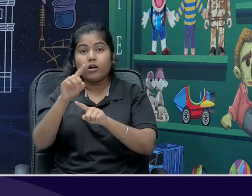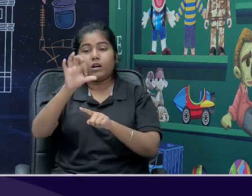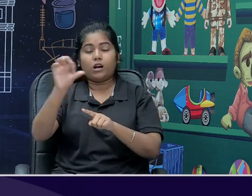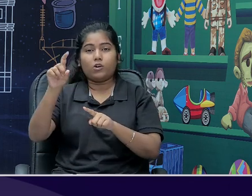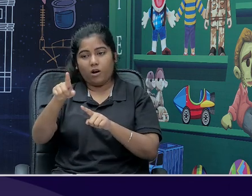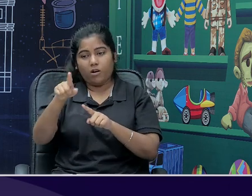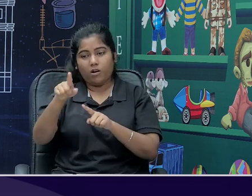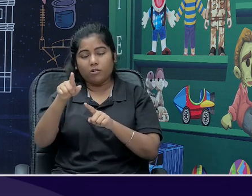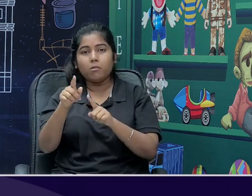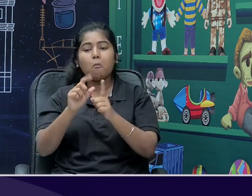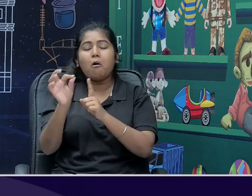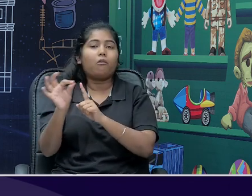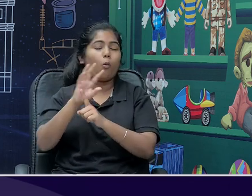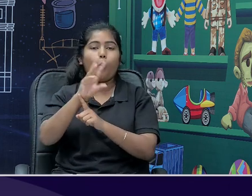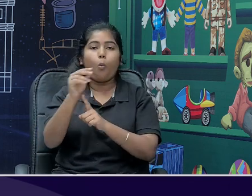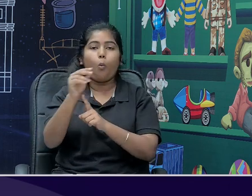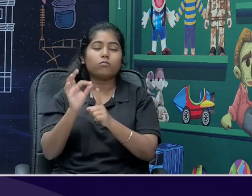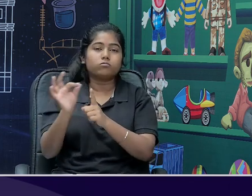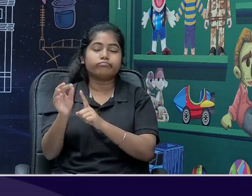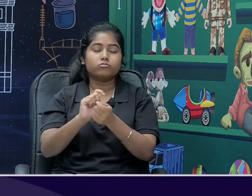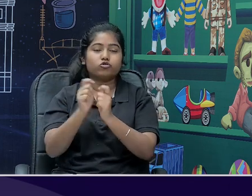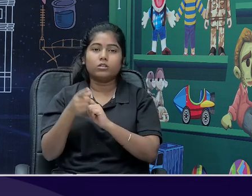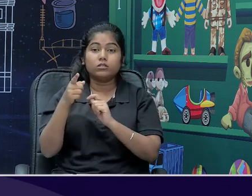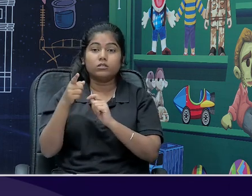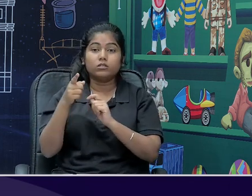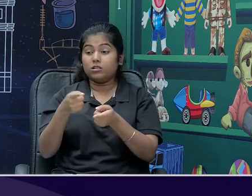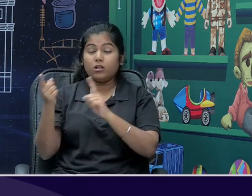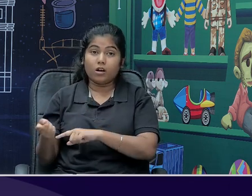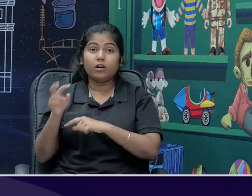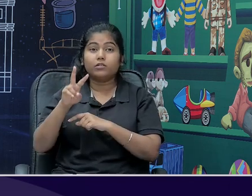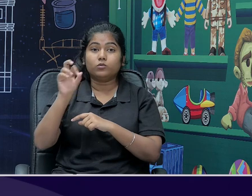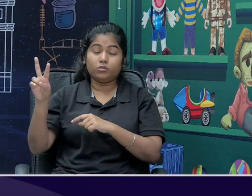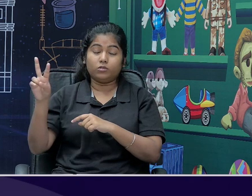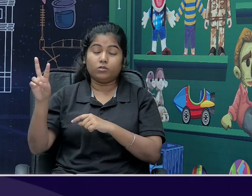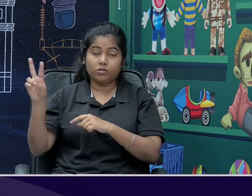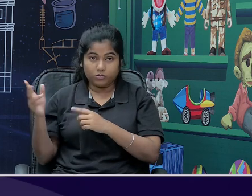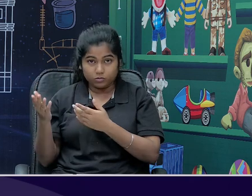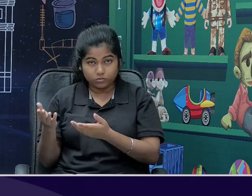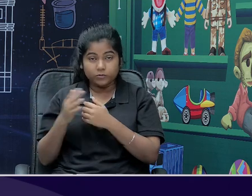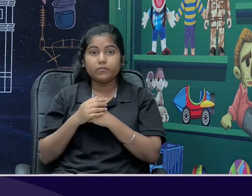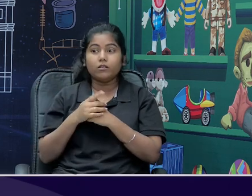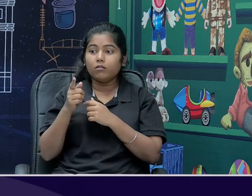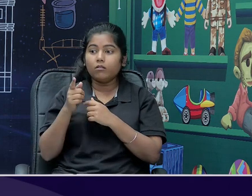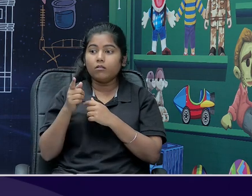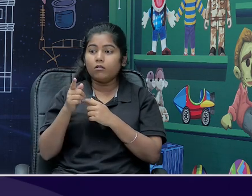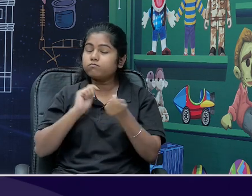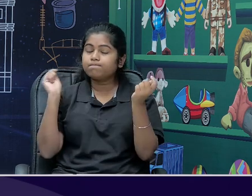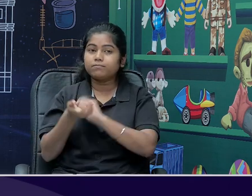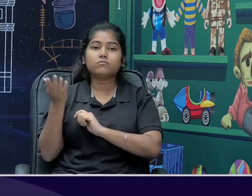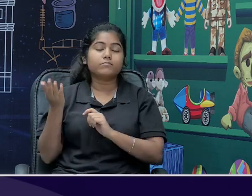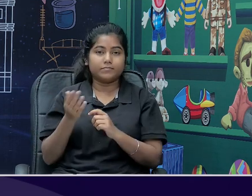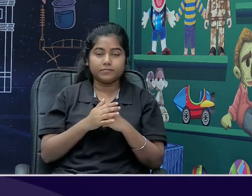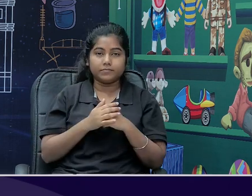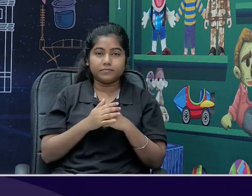हुआ, आज 2022, we are in the third decade of the 21st century, तो इतना change आ गया है,